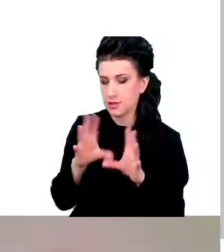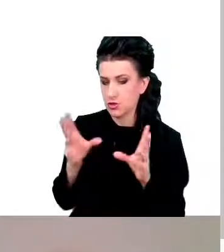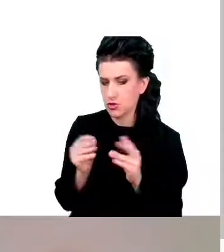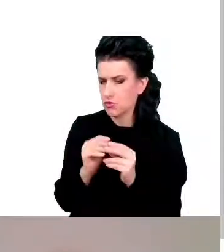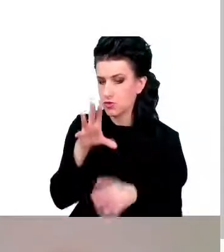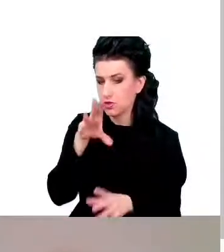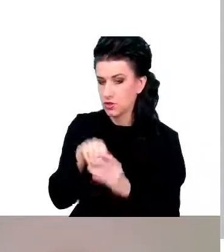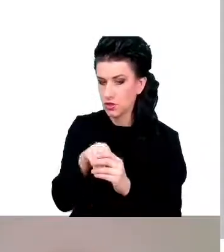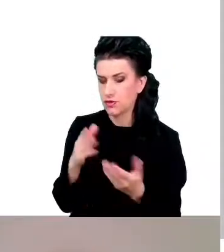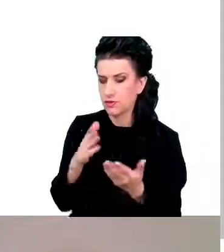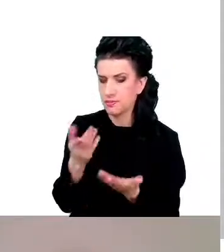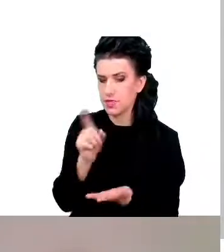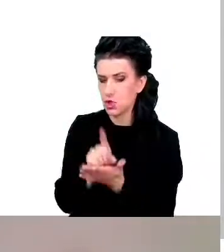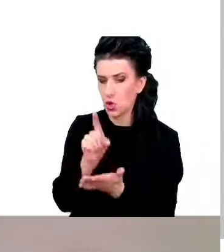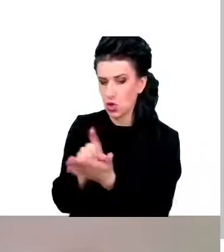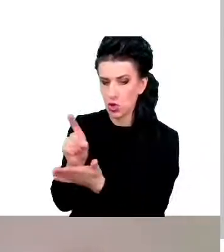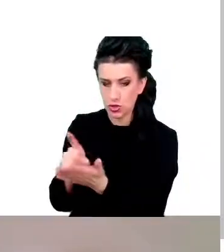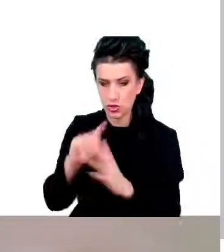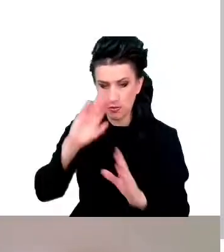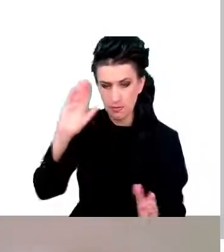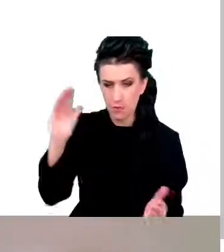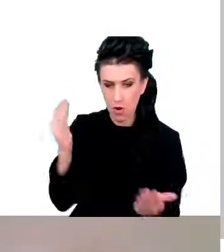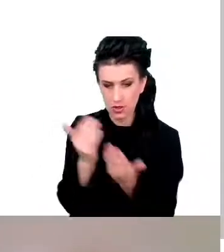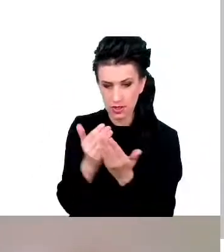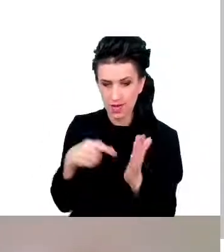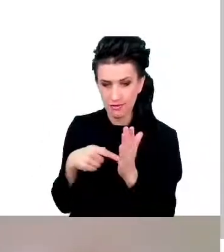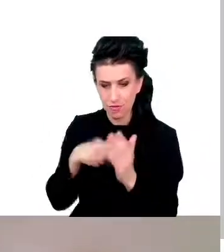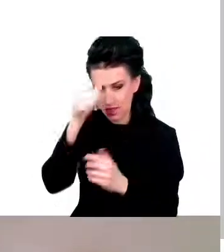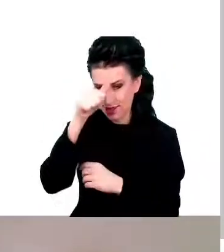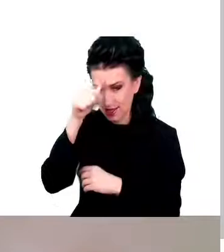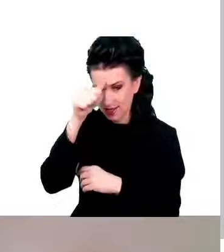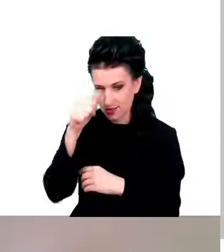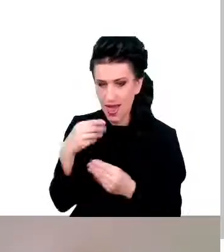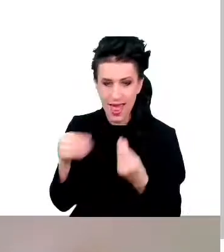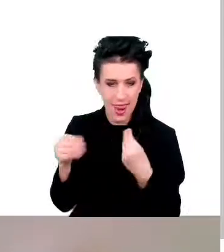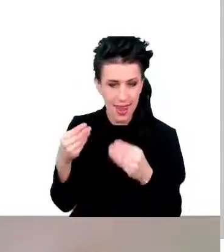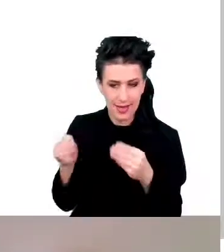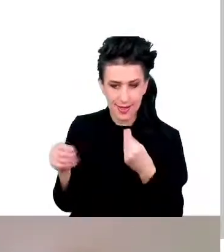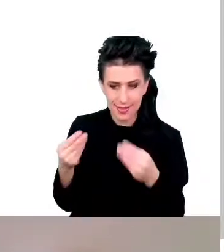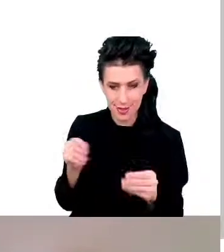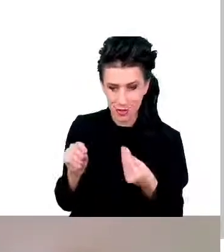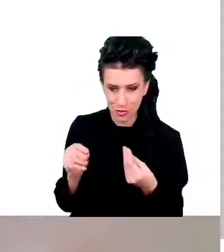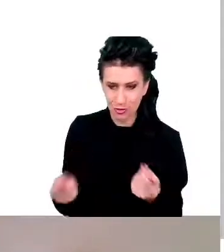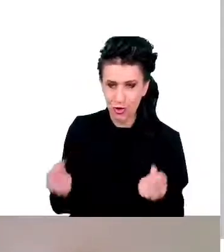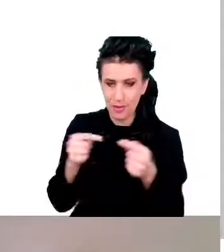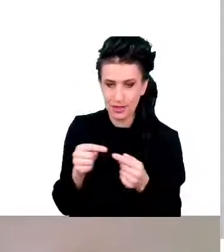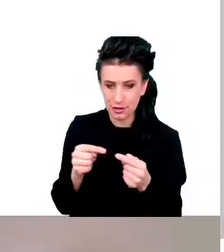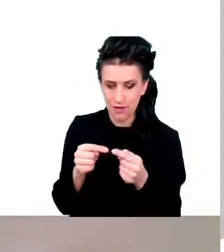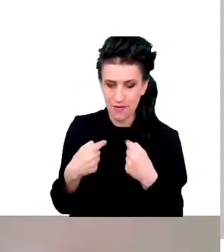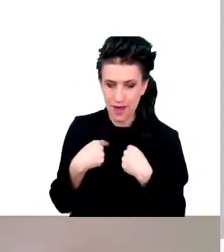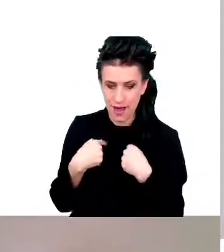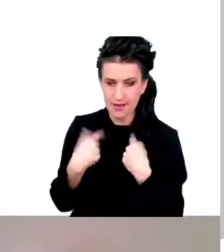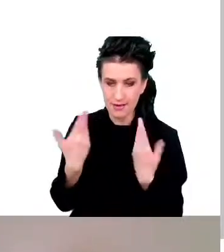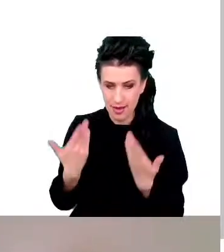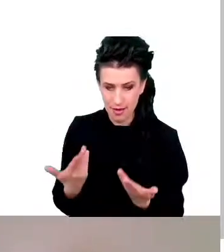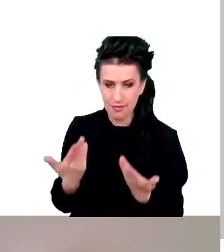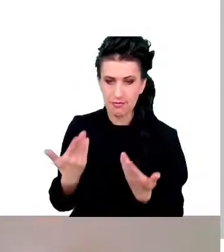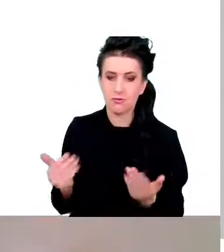poznawczych związane z naszą elastycznością, czyli zdolnością do przystosowywania się do